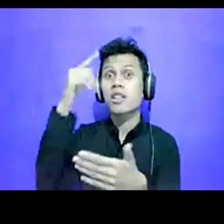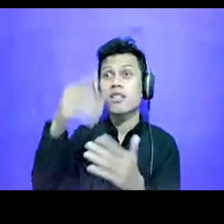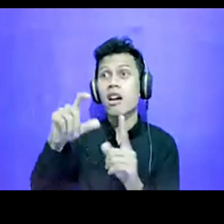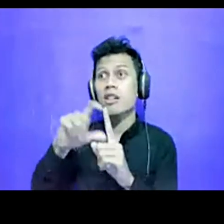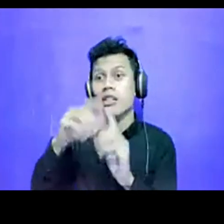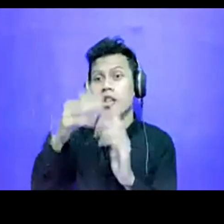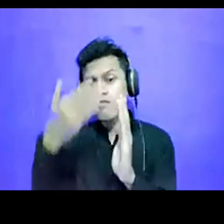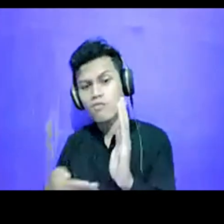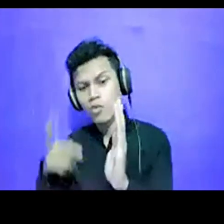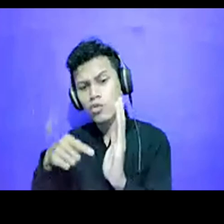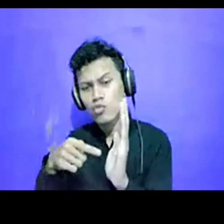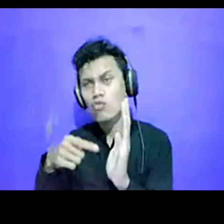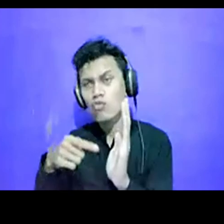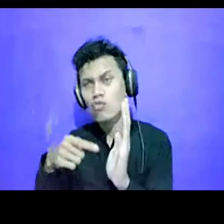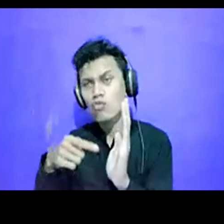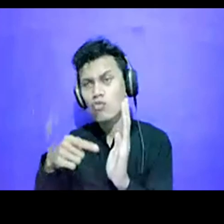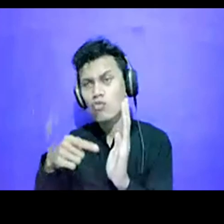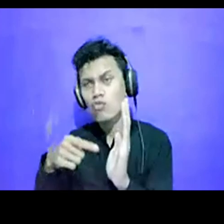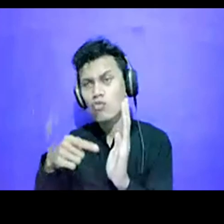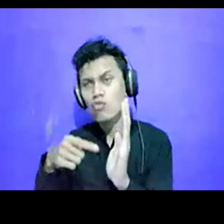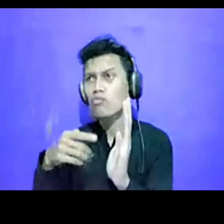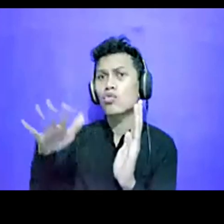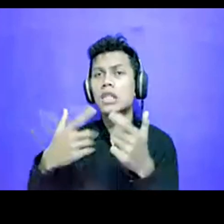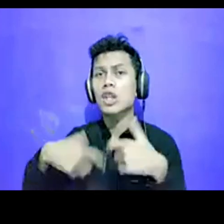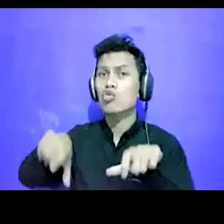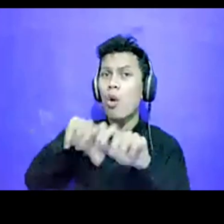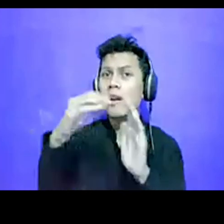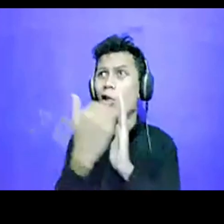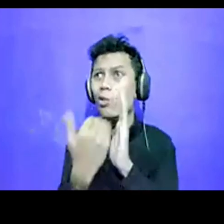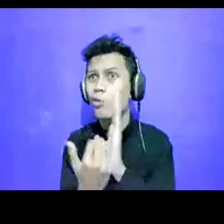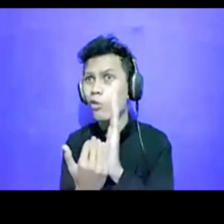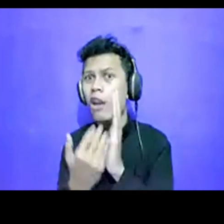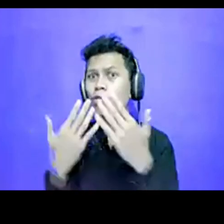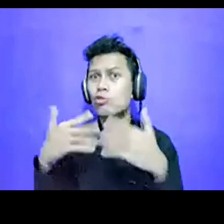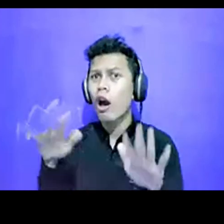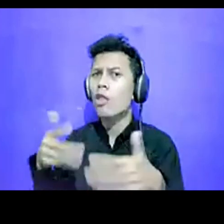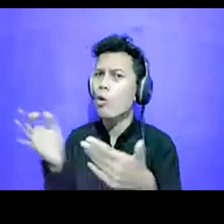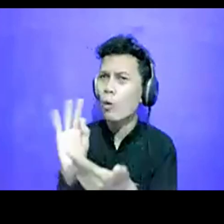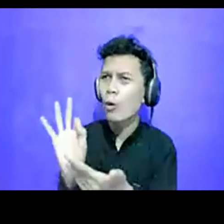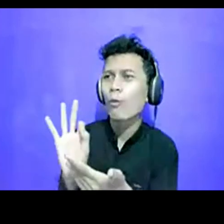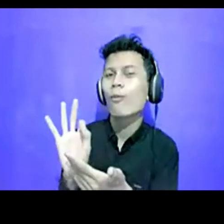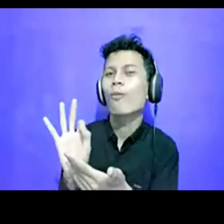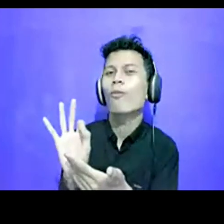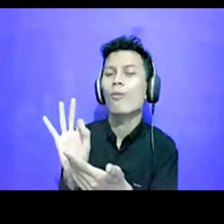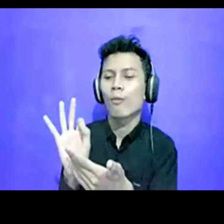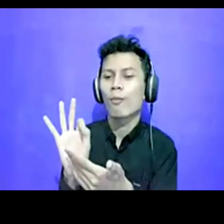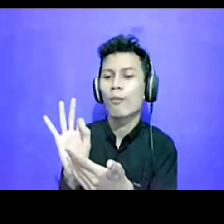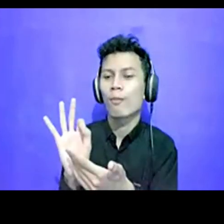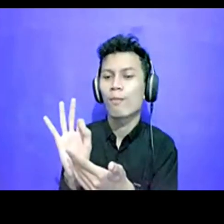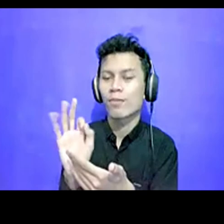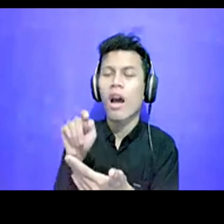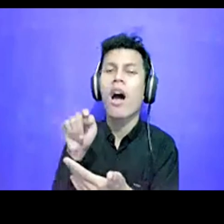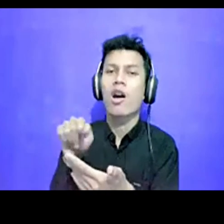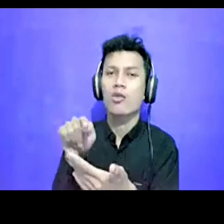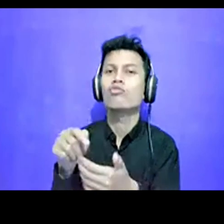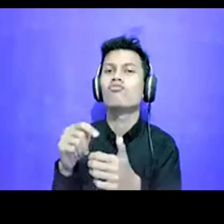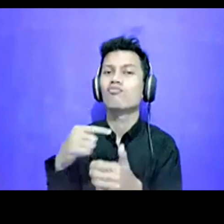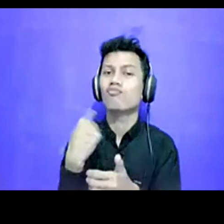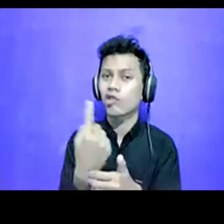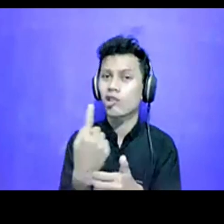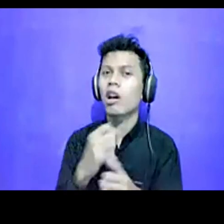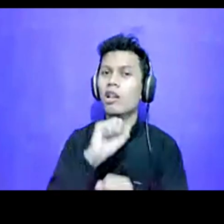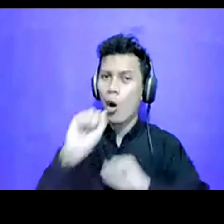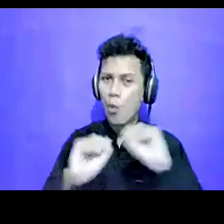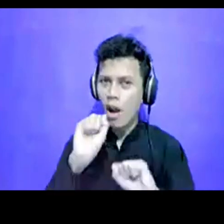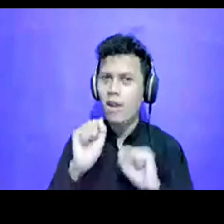risetnya, dilakukan oleh pemerintah itu, sudah dilakukan, sesuai dengan, kaedah-kaedah ilmiah gitu, kajian ilmiah, nah